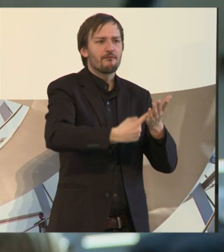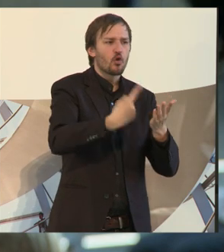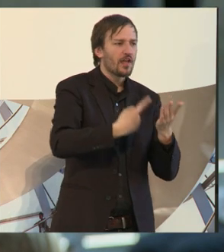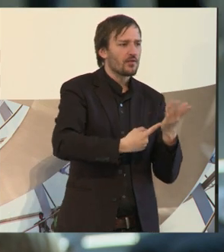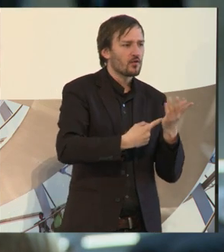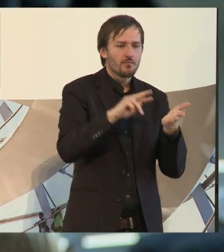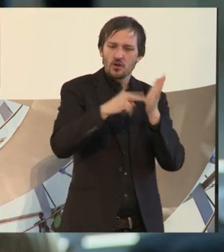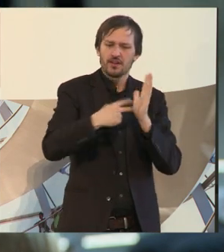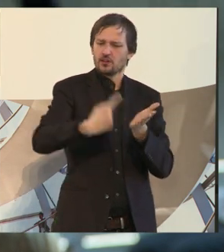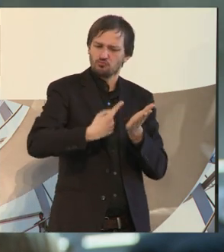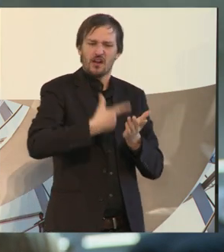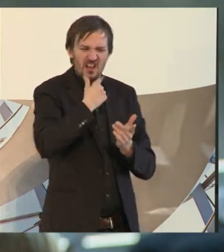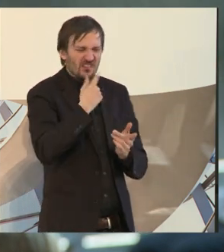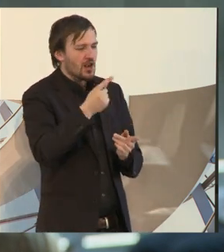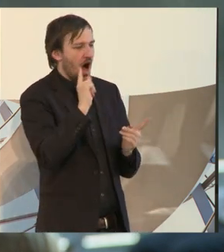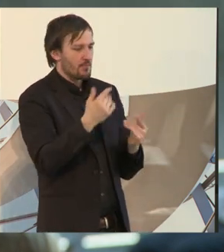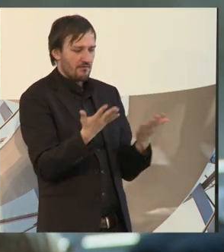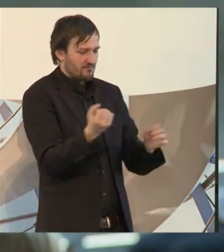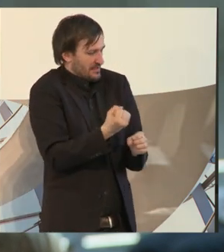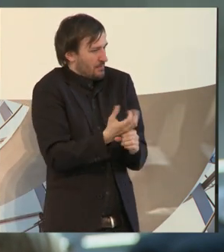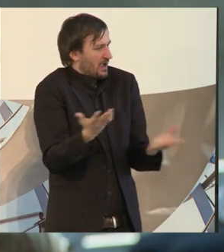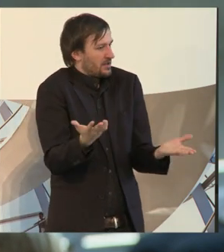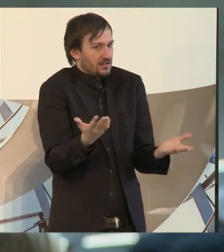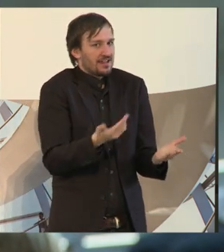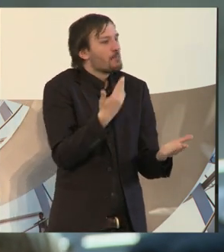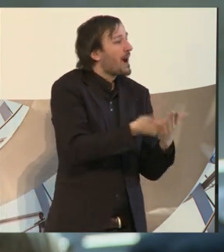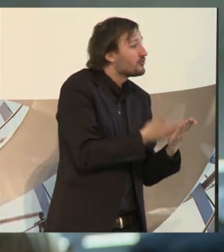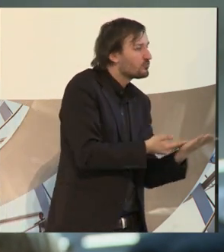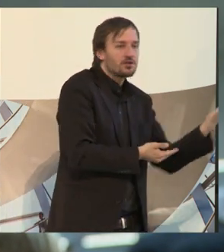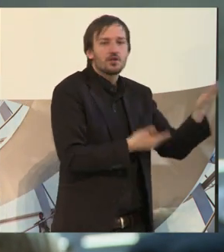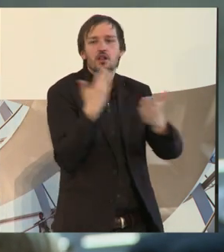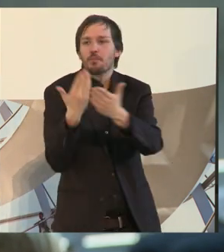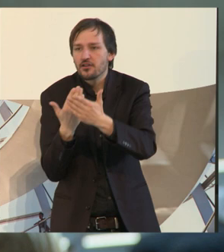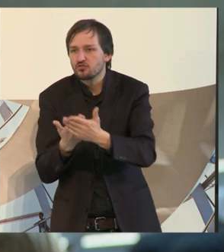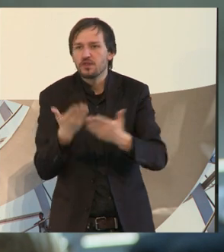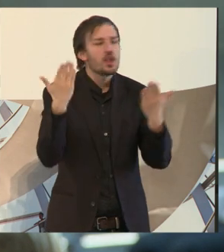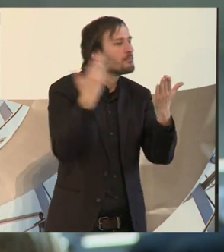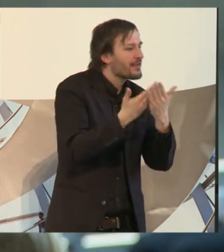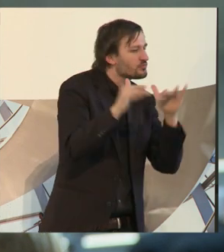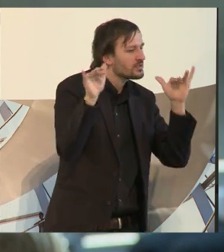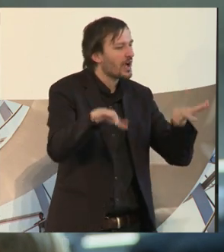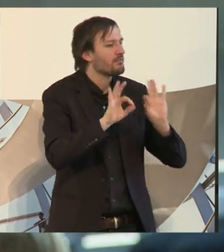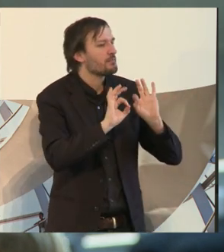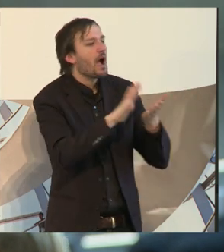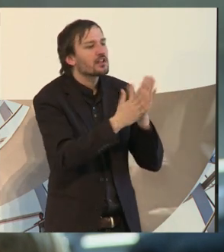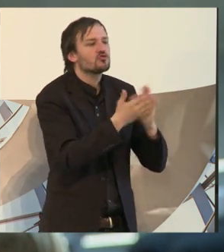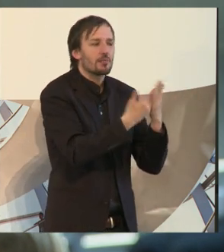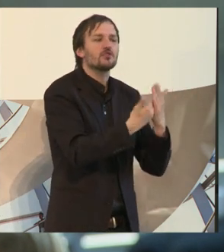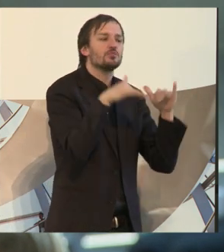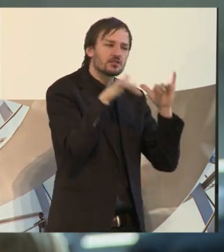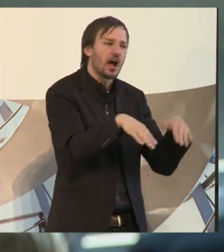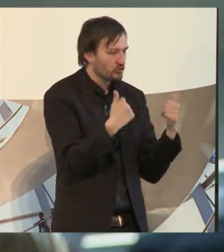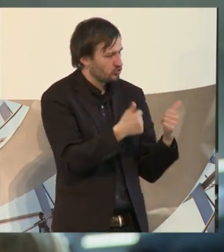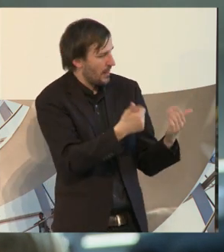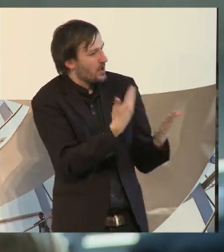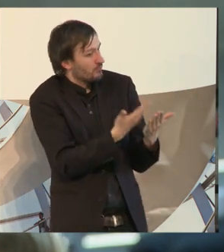relativ wenig dafür. Wir haben hier ein Beispiel und da ein Beispiel, diese Best-Practic-Beispiele, super klasse. Das ist